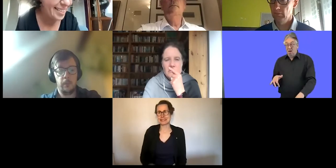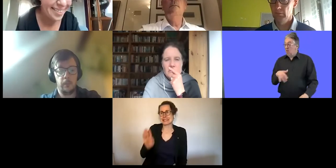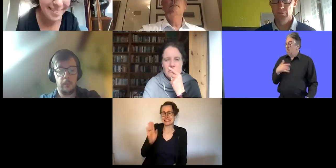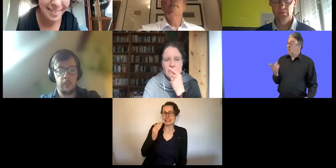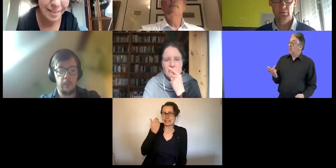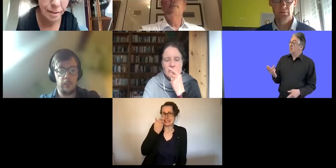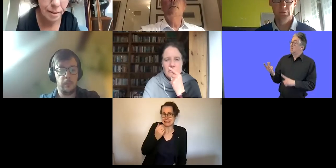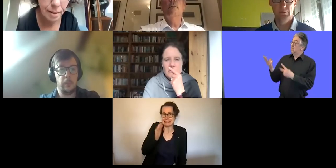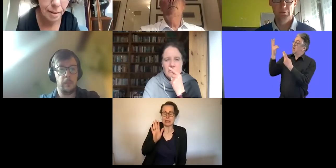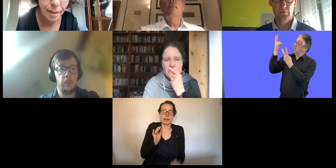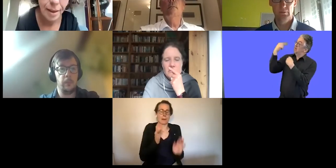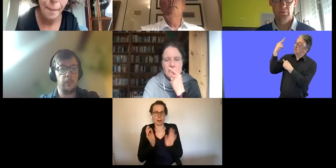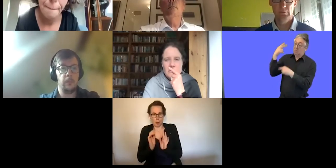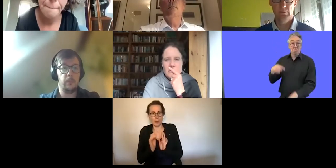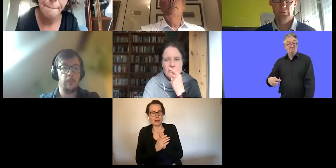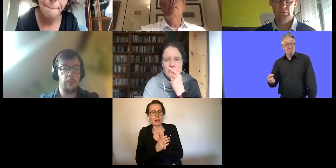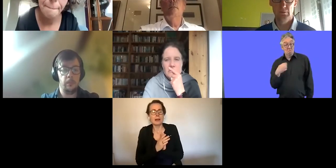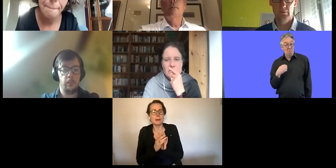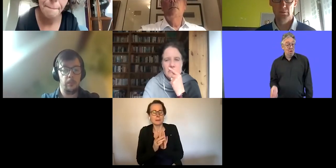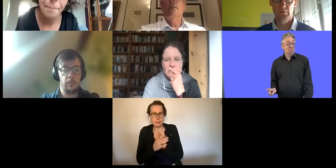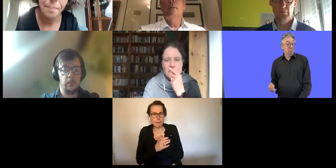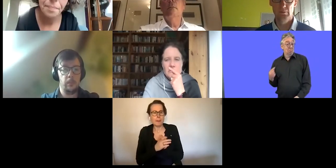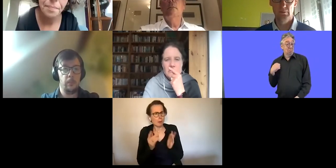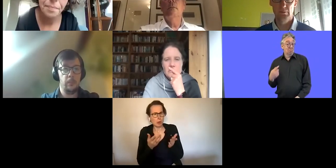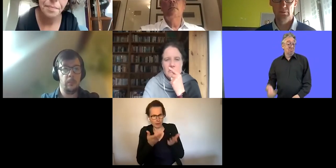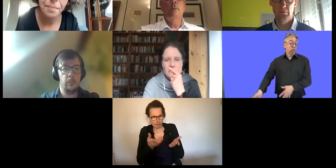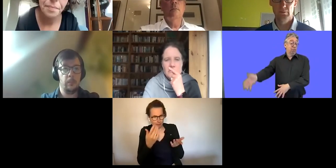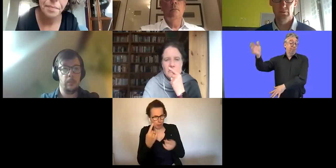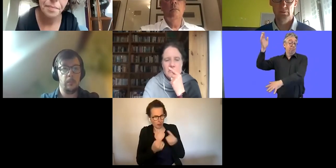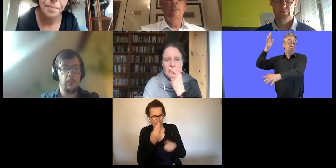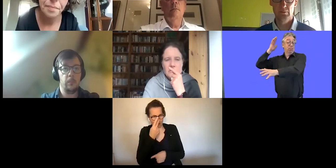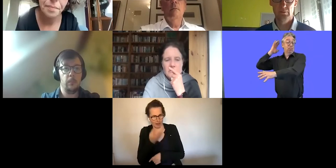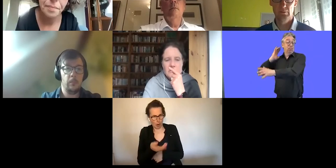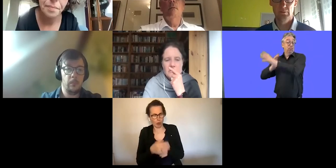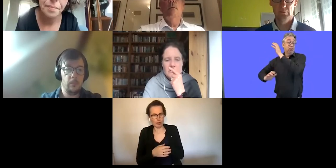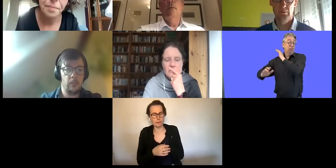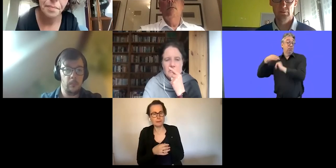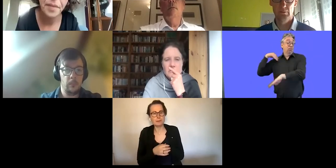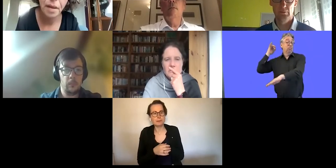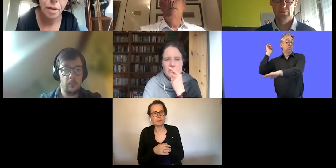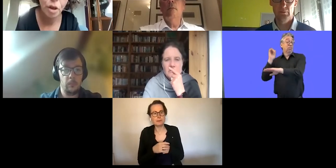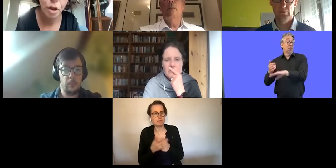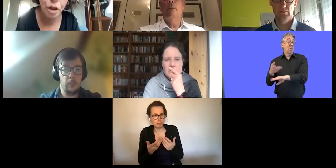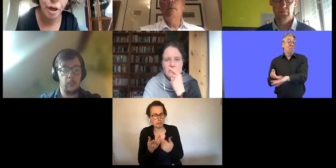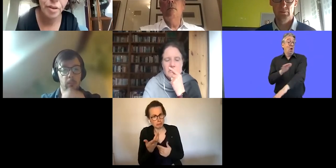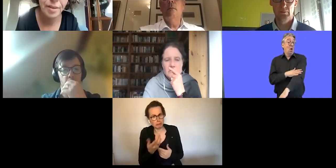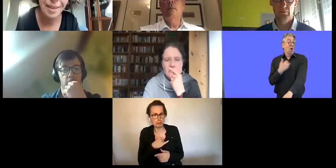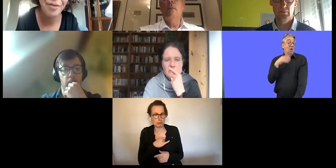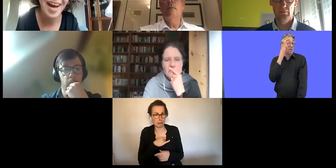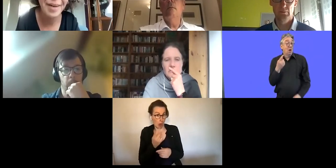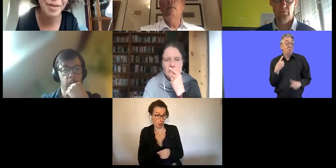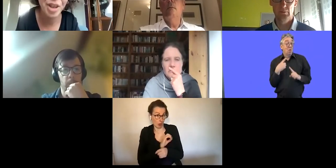Wie genau, ja, Moment, wie laut jetzt der Prozess dort, die Prozess jetzt dort ist, nein, nein, wegen Corona.